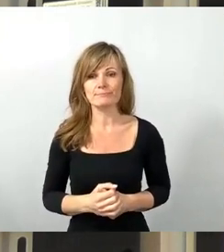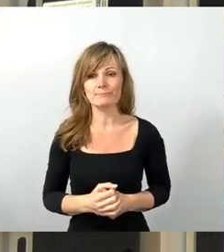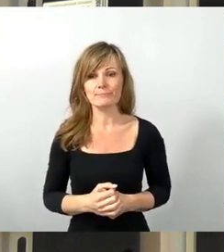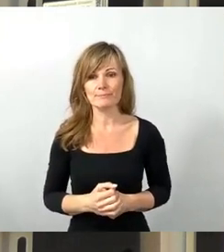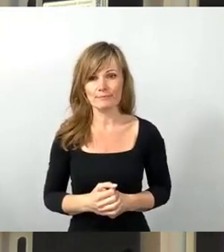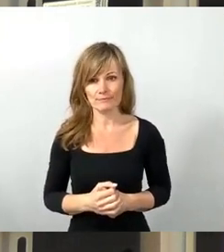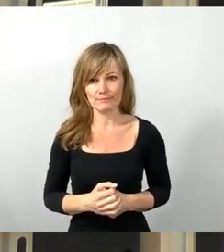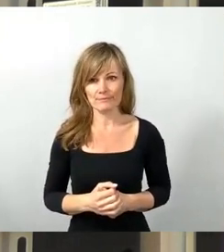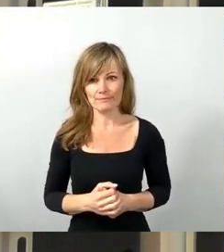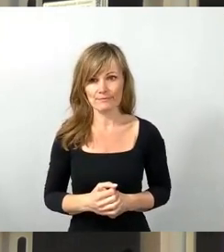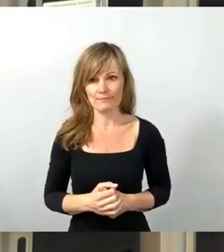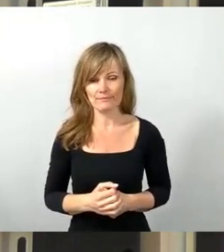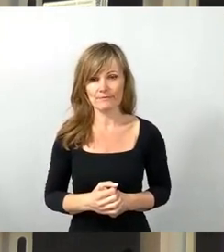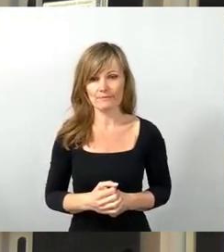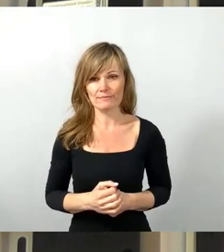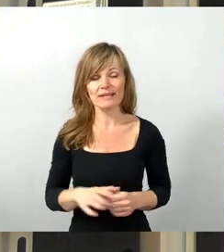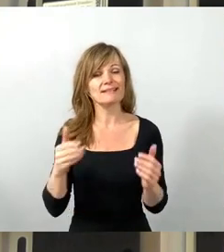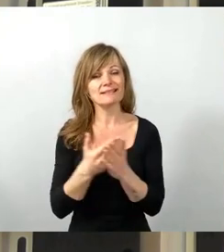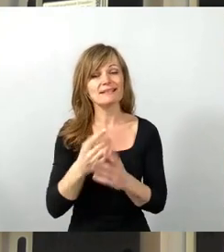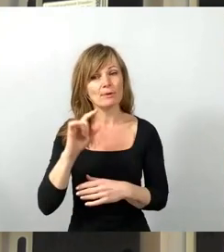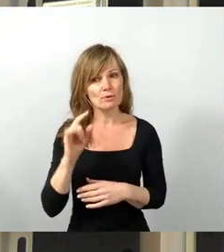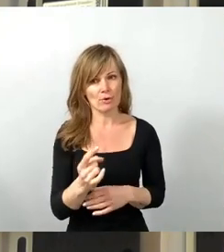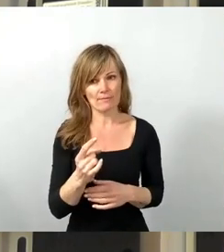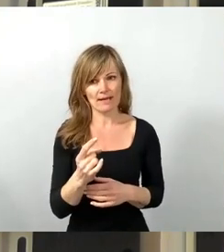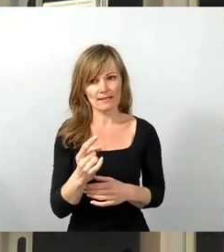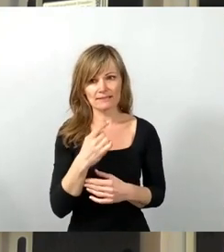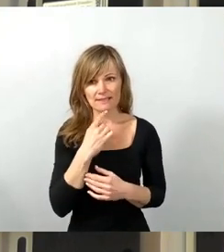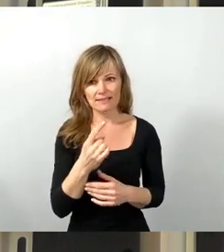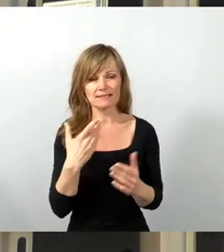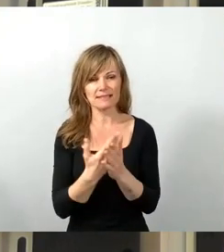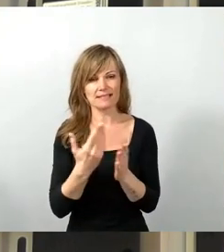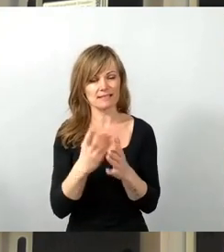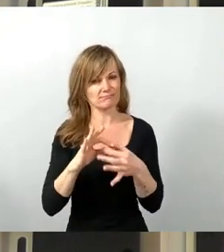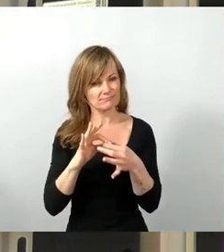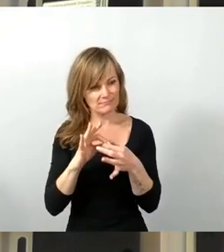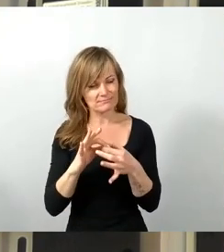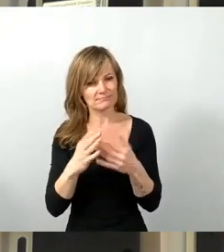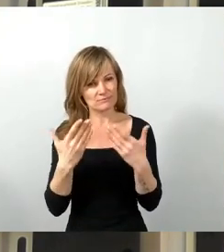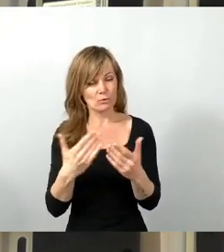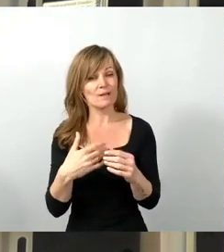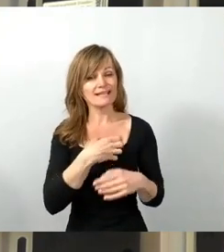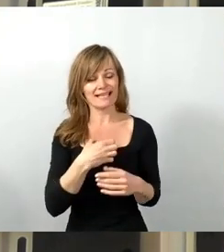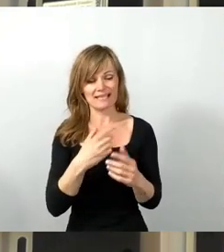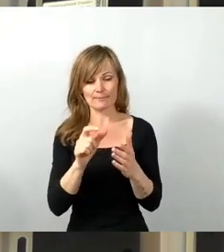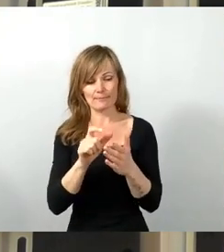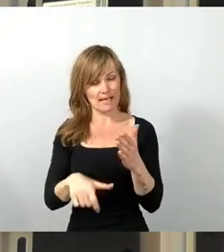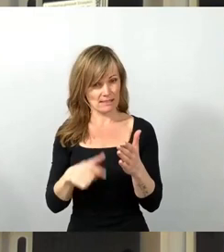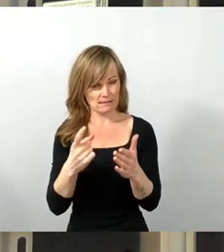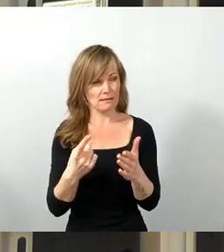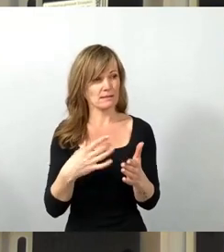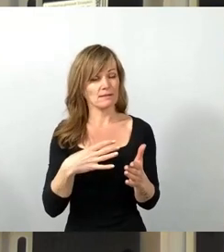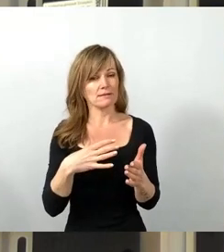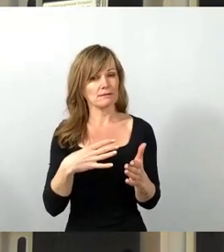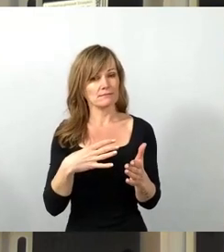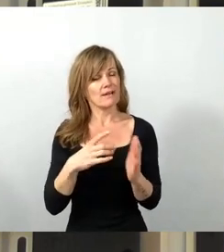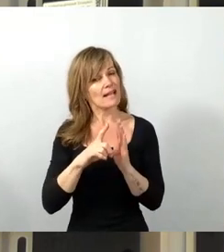ich nur noch einmal appellieren, dass wir dieses Instrument, auch wenn es freiwillig ist, dass wir die Leistung durchaus